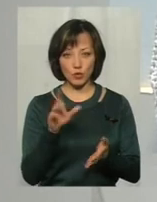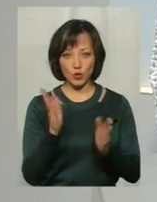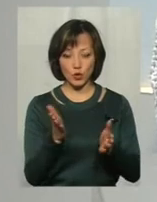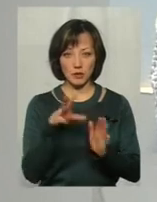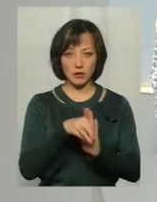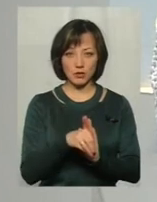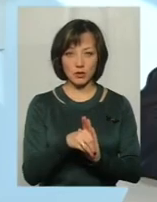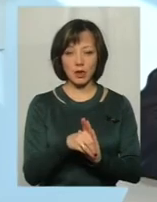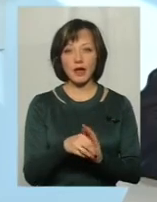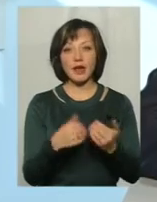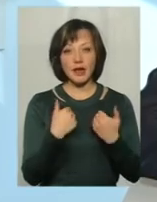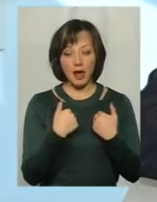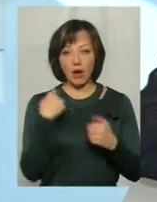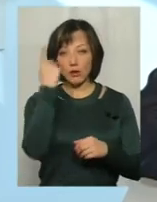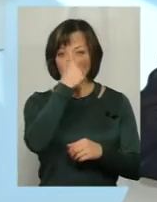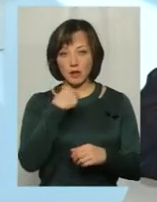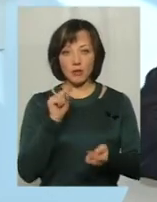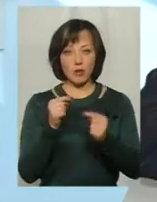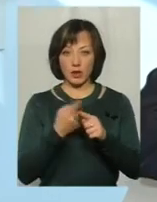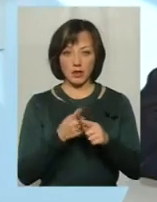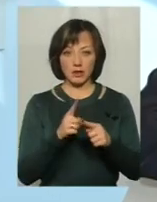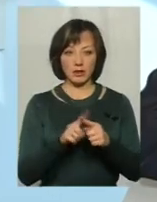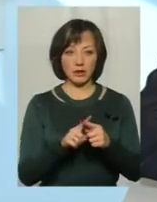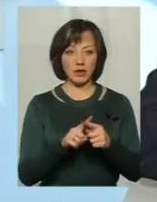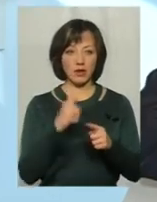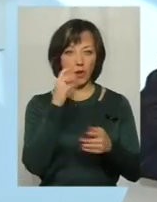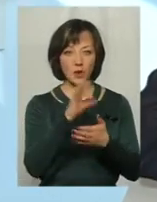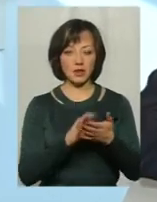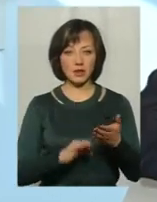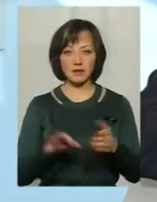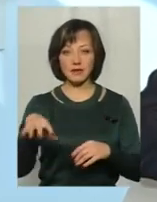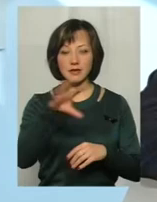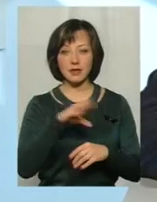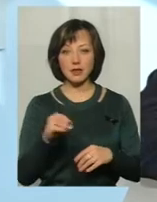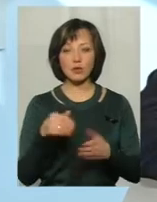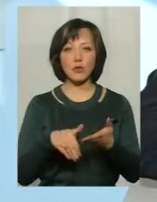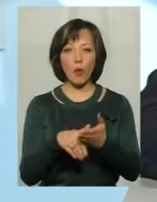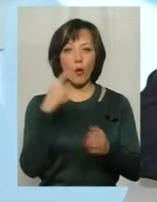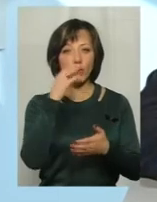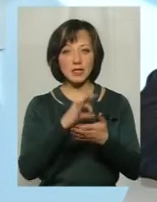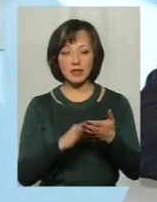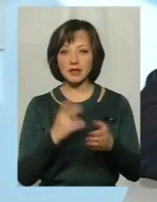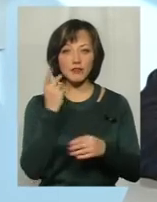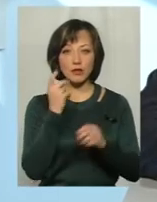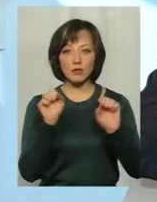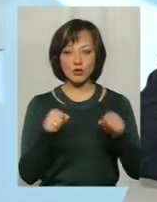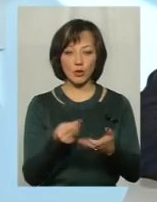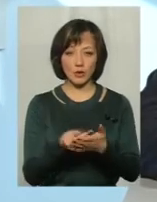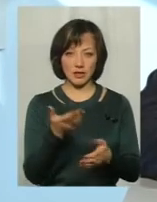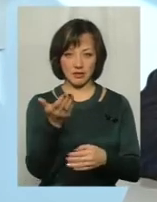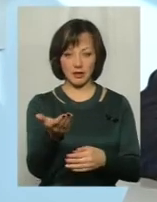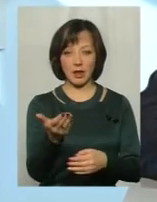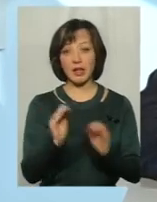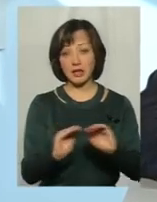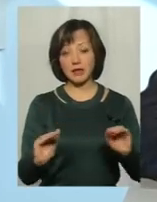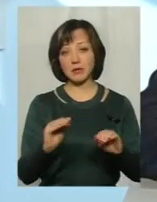випадку. Я, наприклад, особисто, я противник оцінок. Я це завжди кажу і всюди, тому що з допомогою оцінки не завжди можна оцінити. Але я